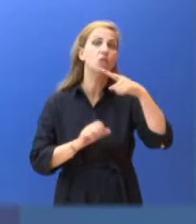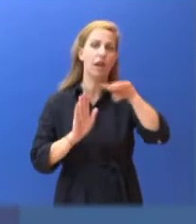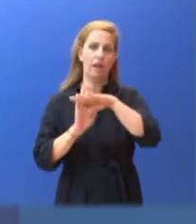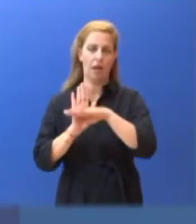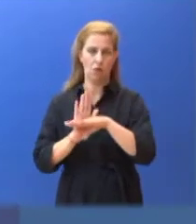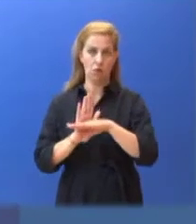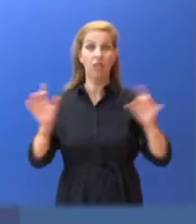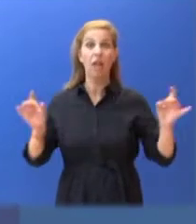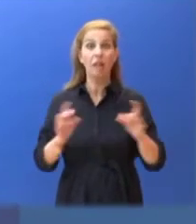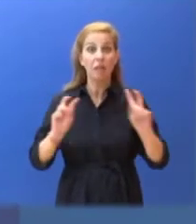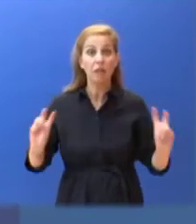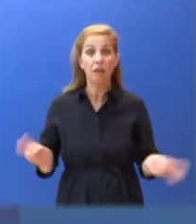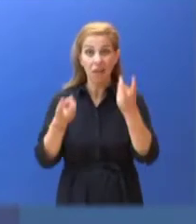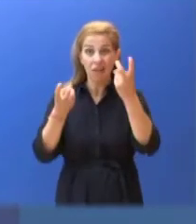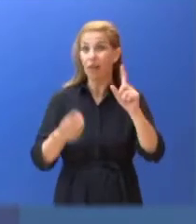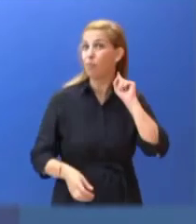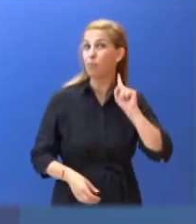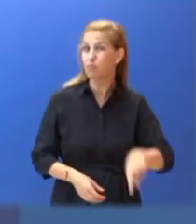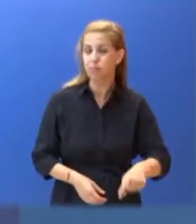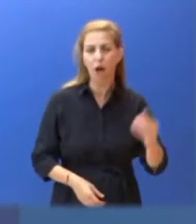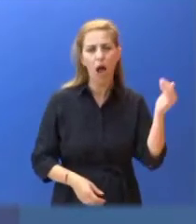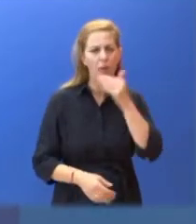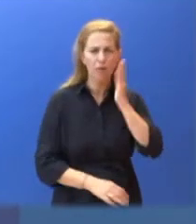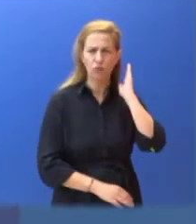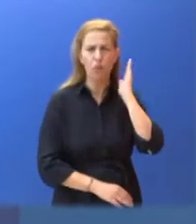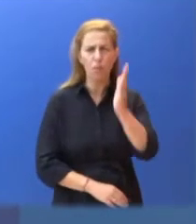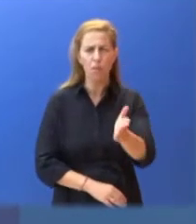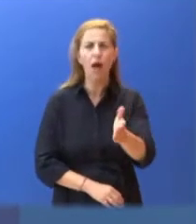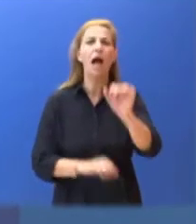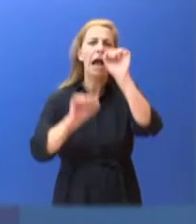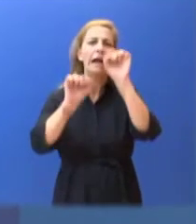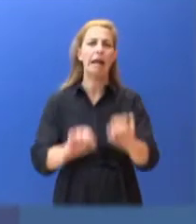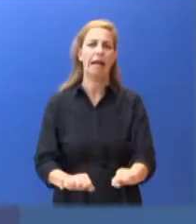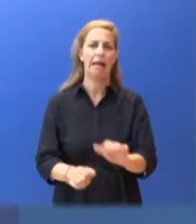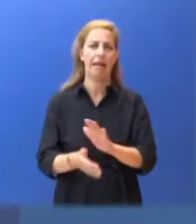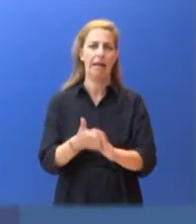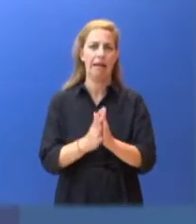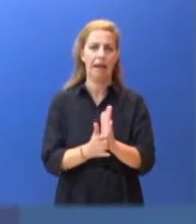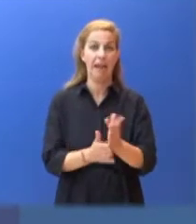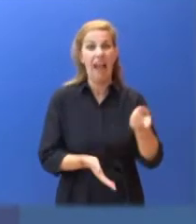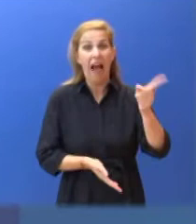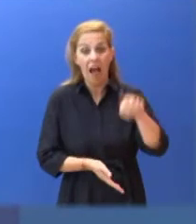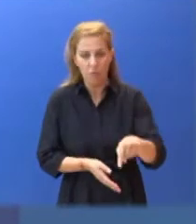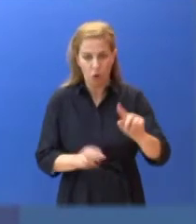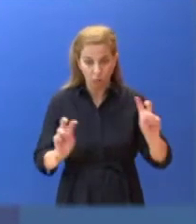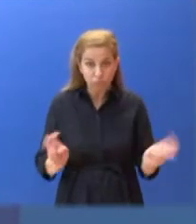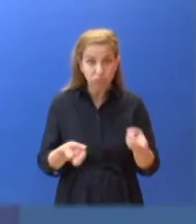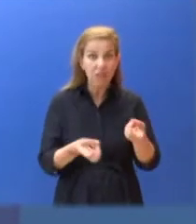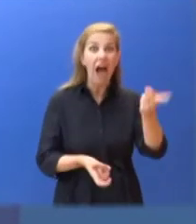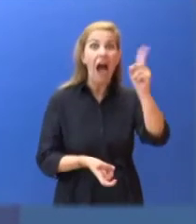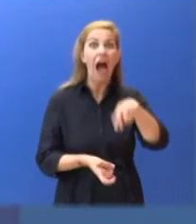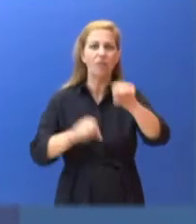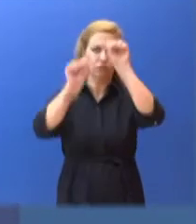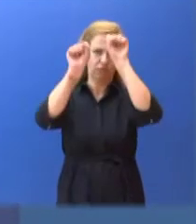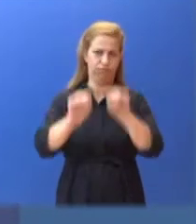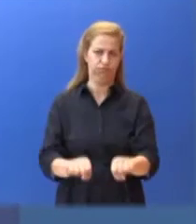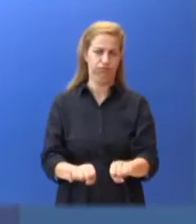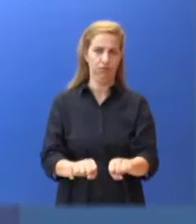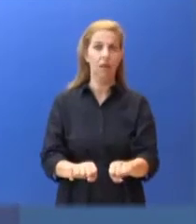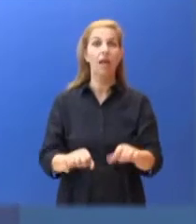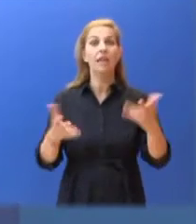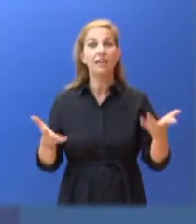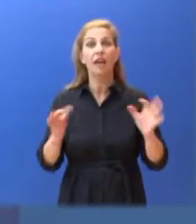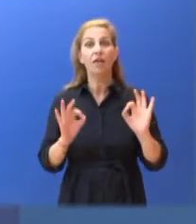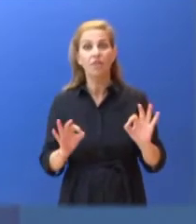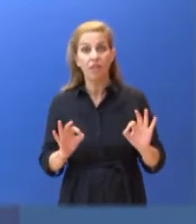παραβάσεις θα αντιμετωπίζουν άμεσα ποινή προσωρινής αναστολής δραστηριότητας από την αμέσως επόμενη μέρα. Κάθε παράβαση θα